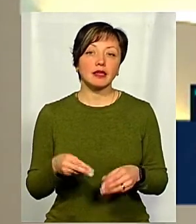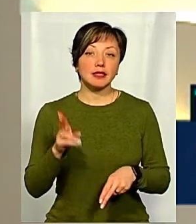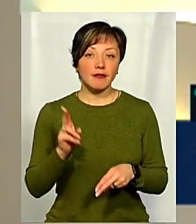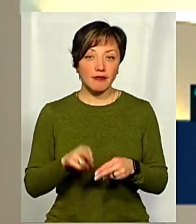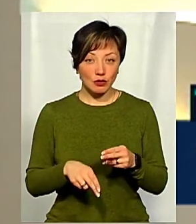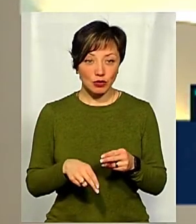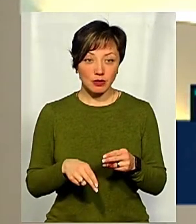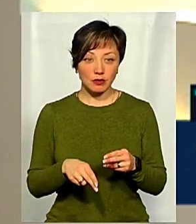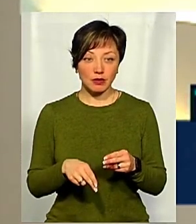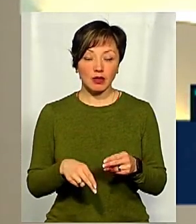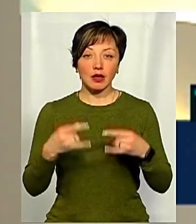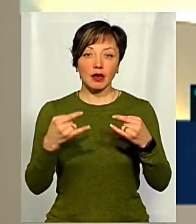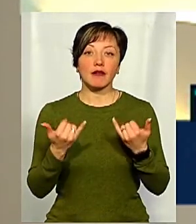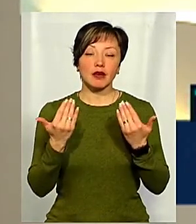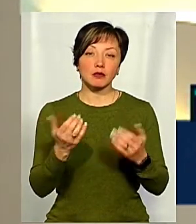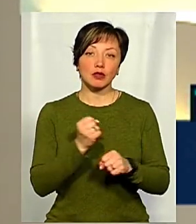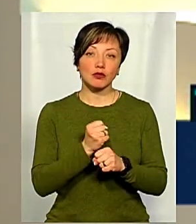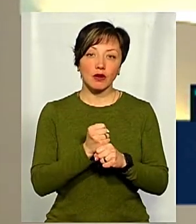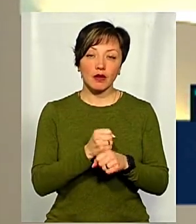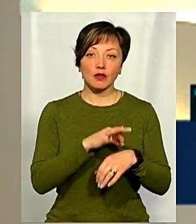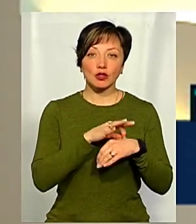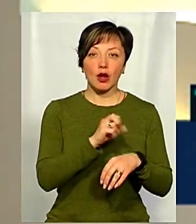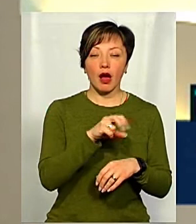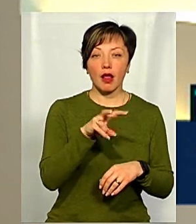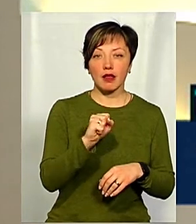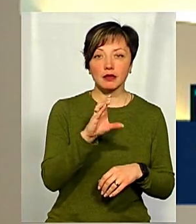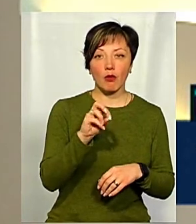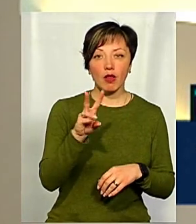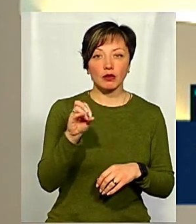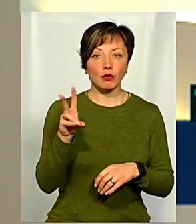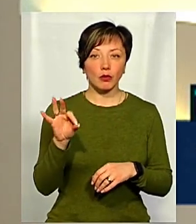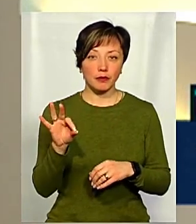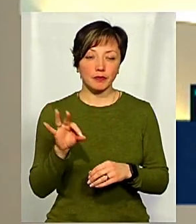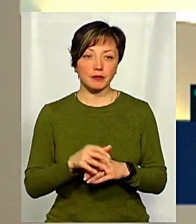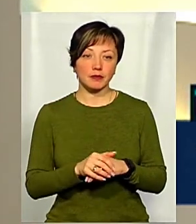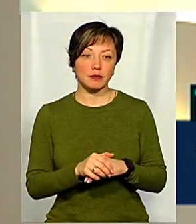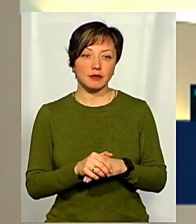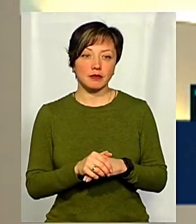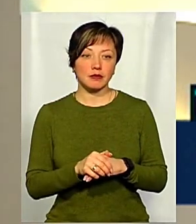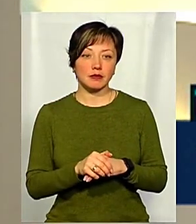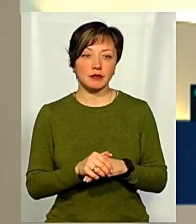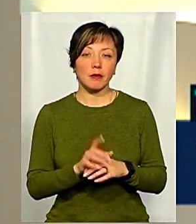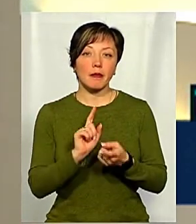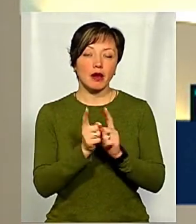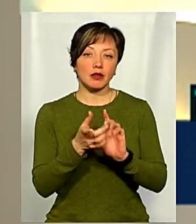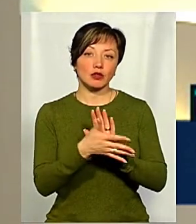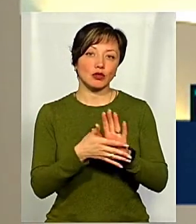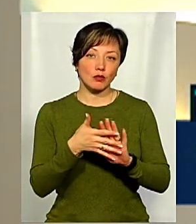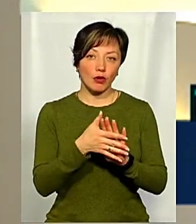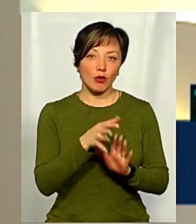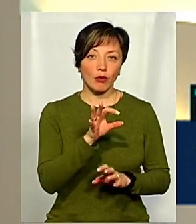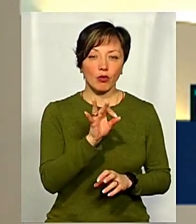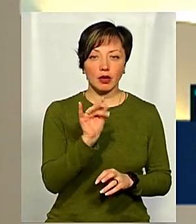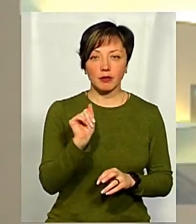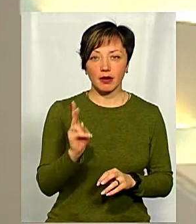завершується. У студії для вас працювала ведуча Алла Самойленко, на жестову мову